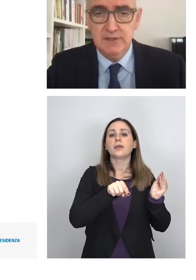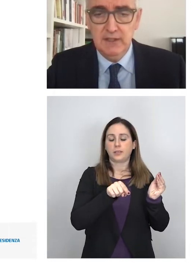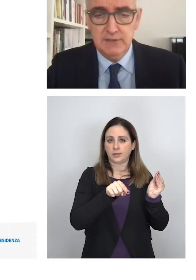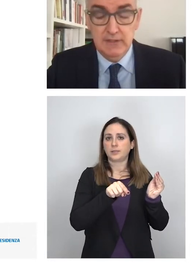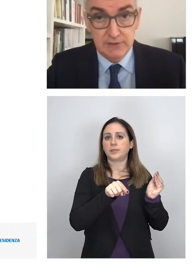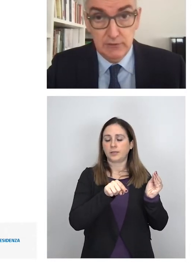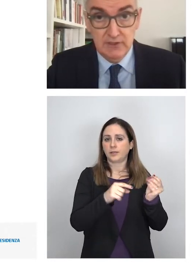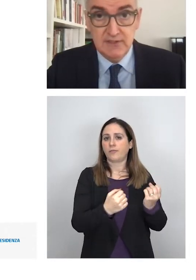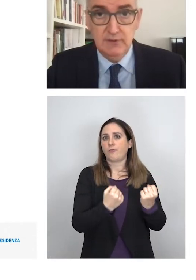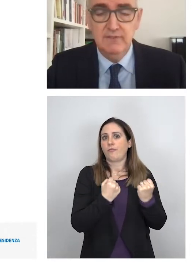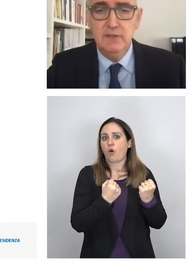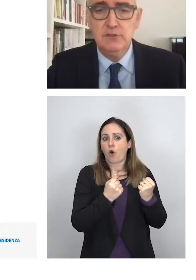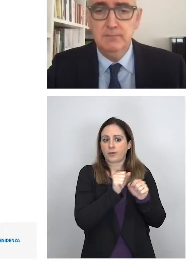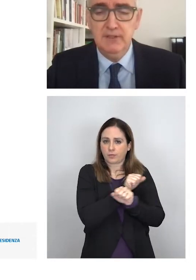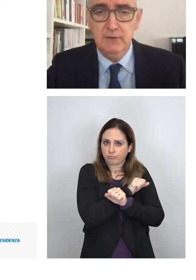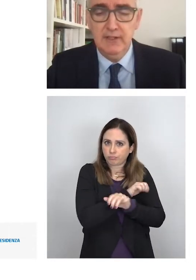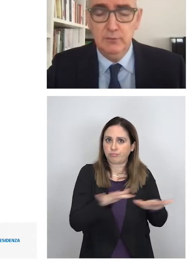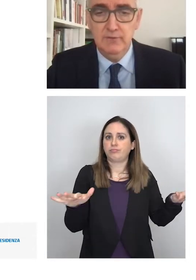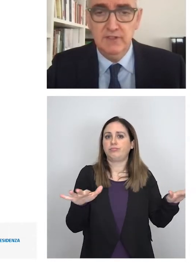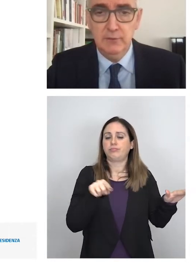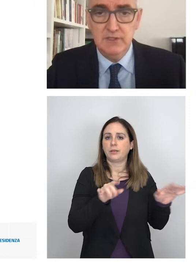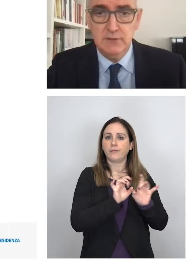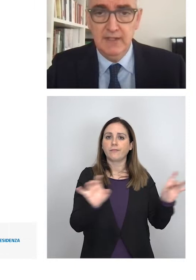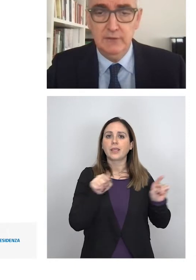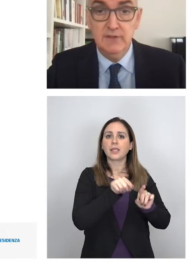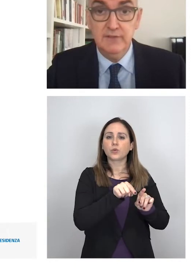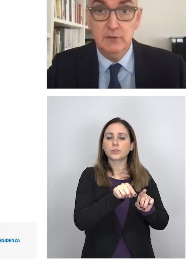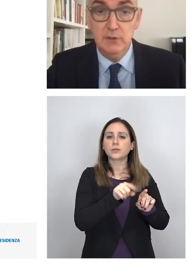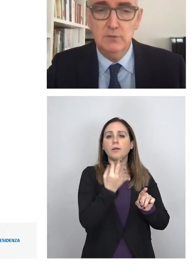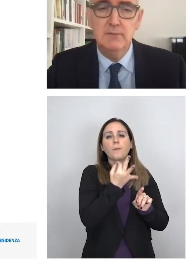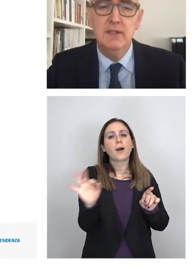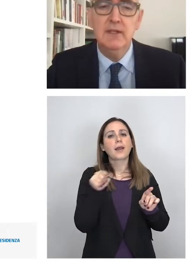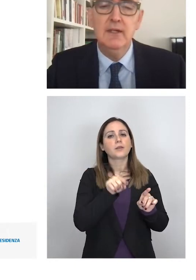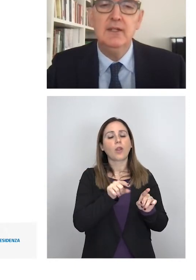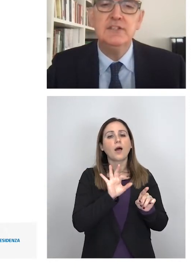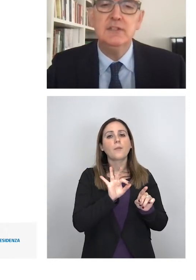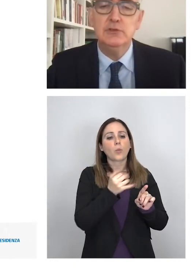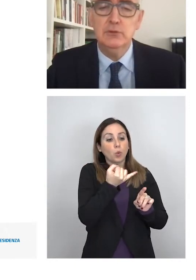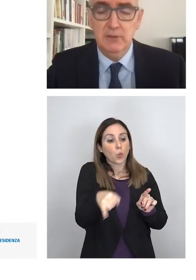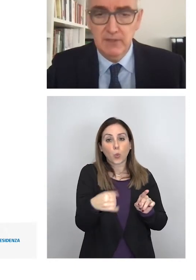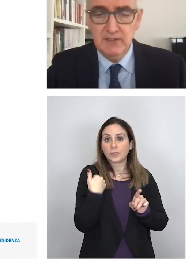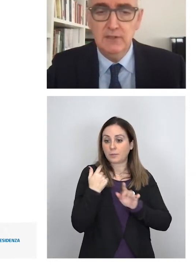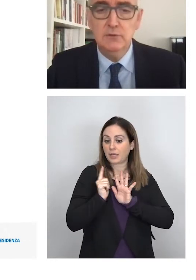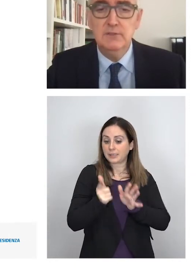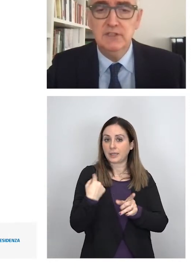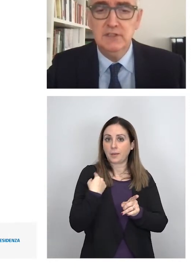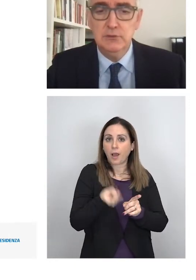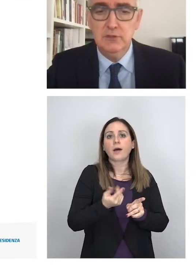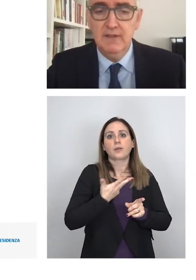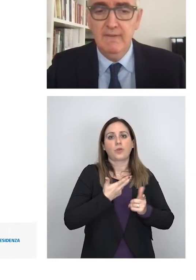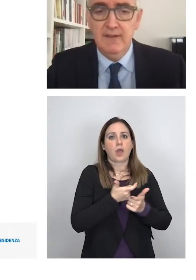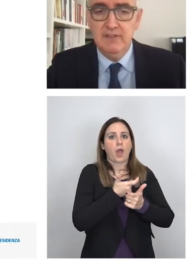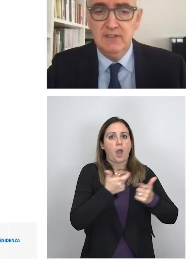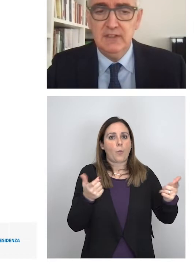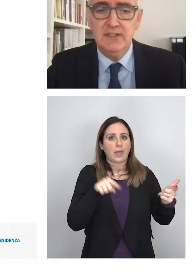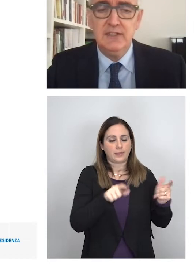dalla circolazione del virus in particolare come vedete questo dato è riferito agli ultimi sette giorni gli aumenti negli ultimi sette